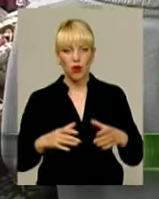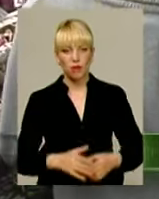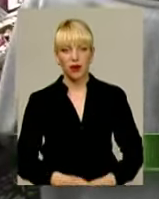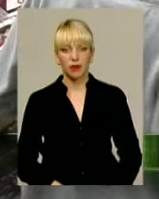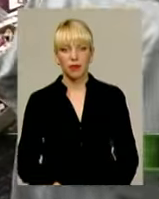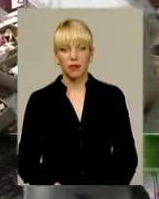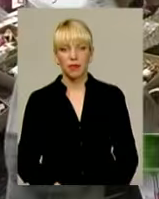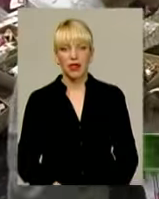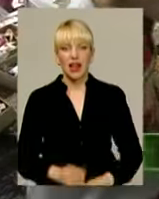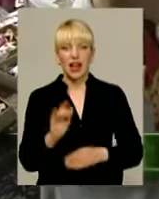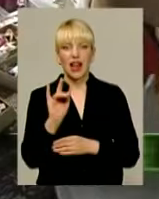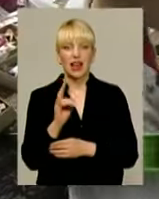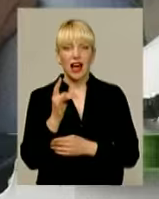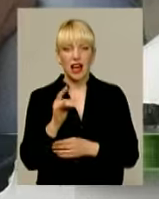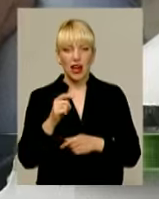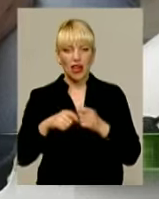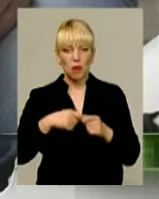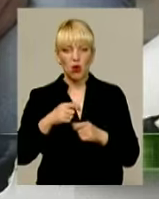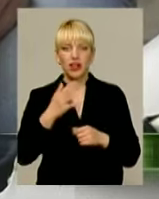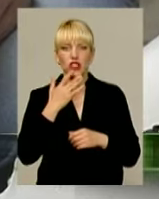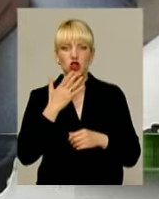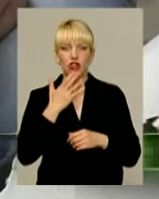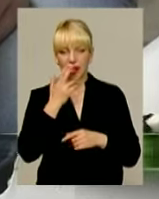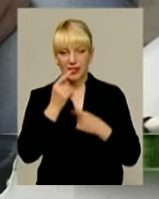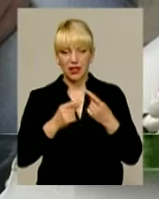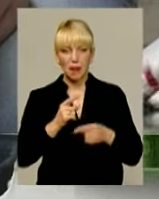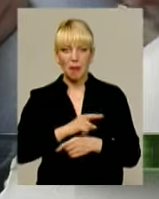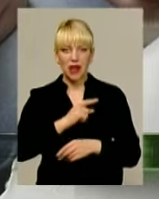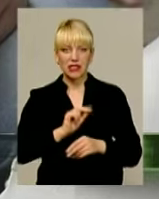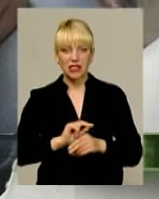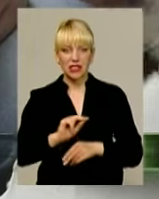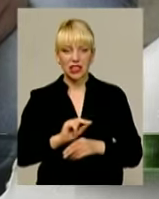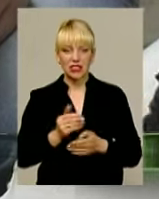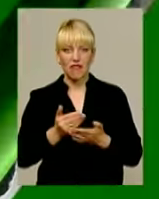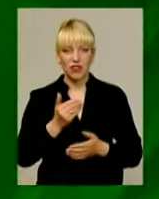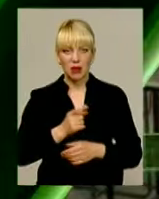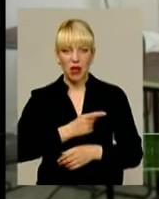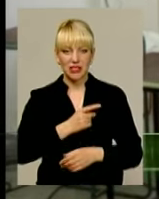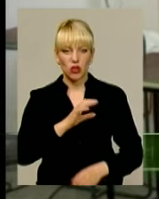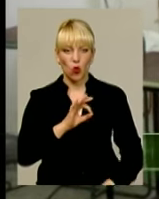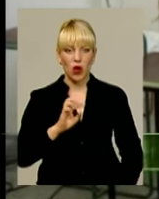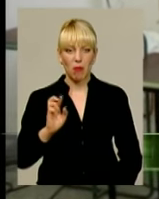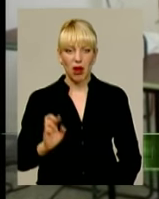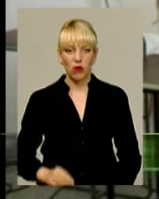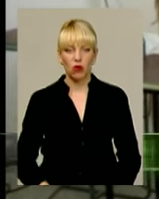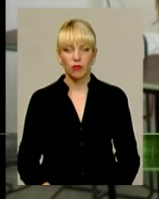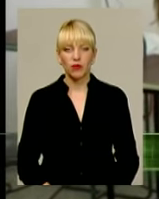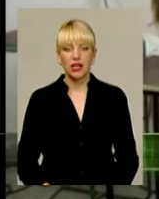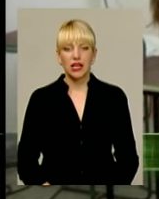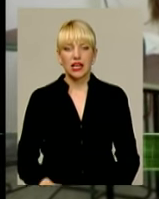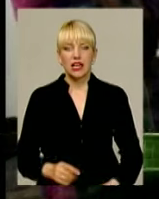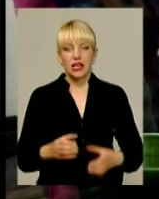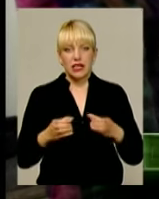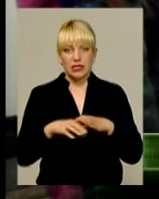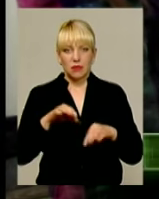Лялька-мотанка, як національна традиція, майстер-клас від подільської майстрині Ольги Балюк. Новини спорту. Збірна